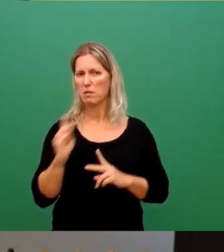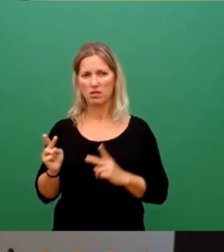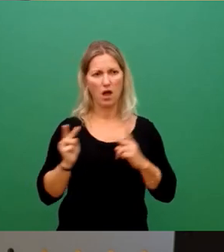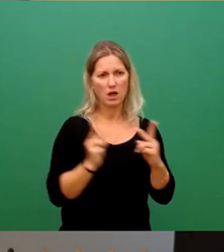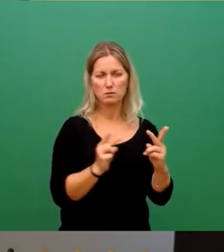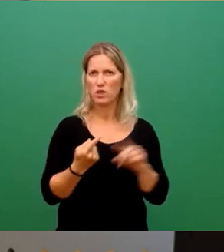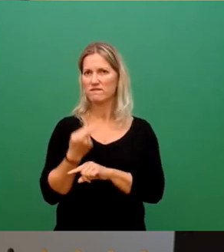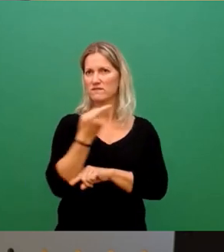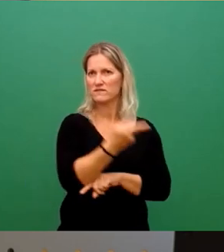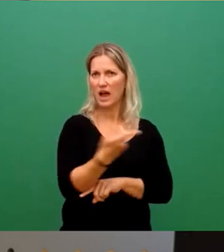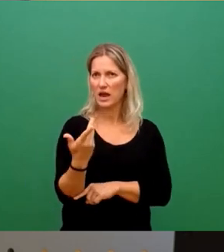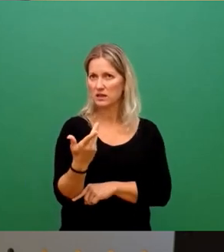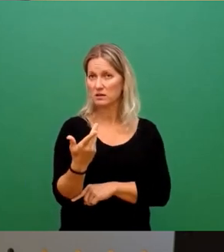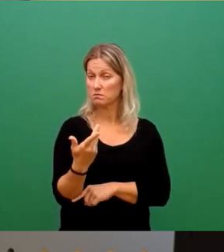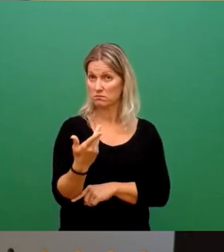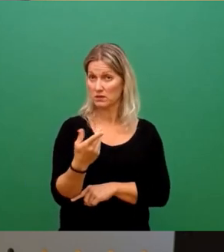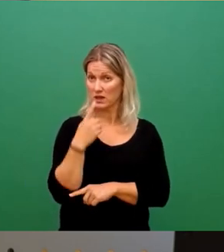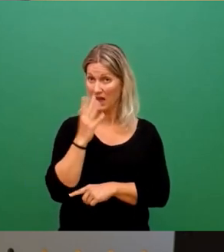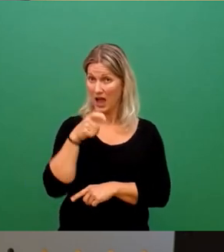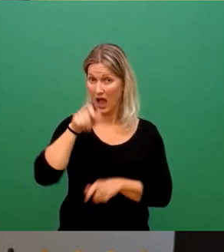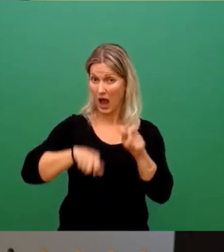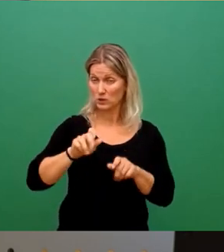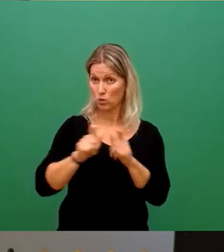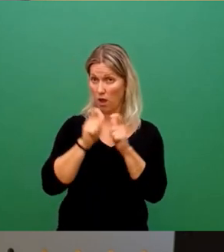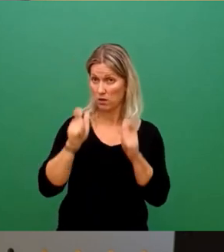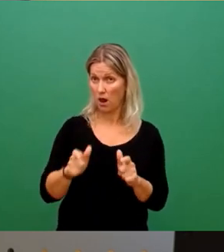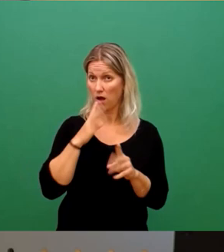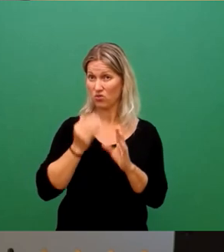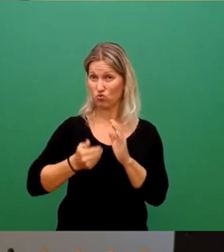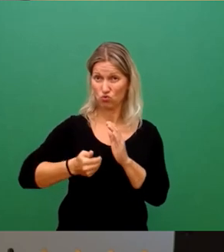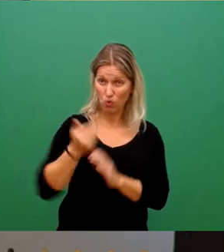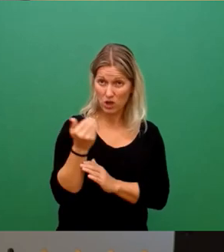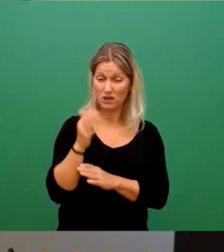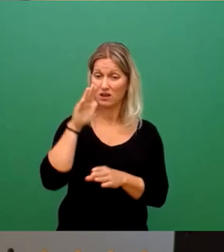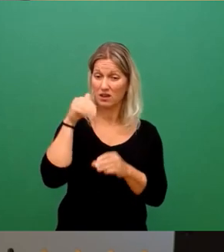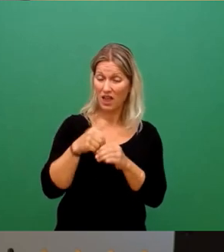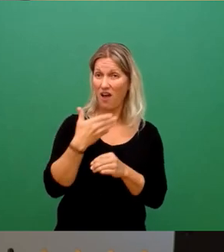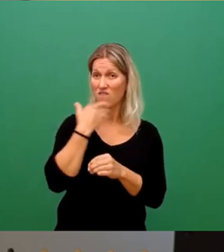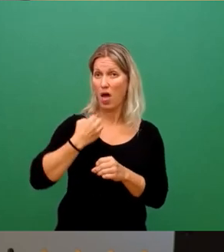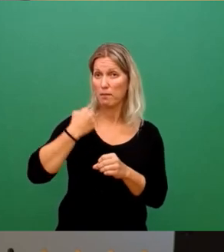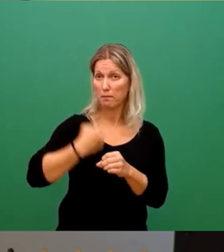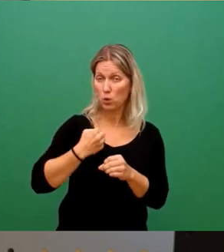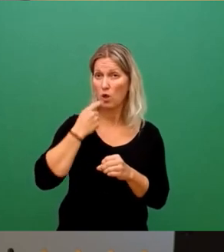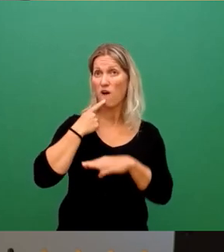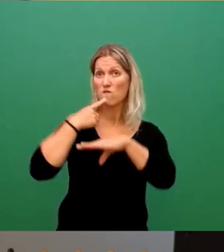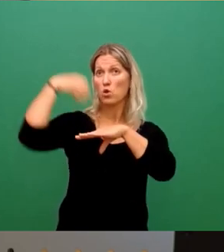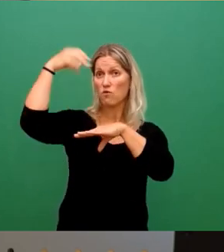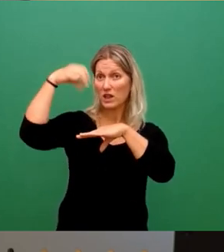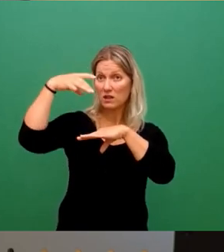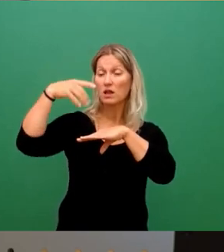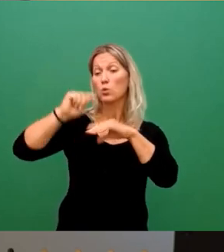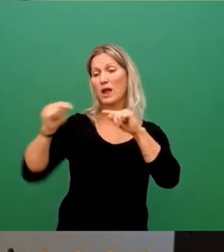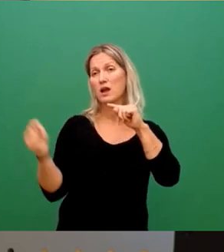ist die Frage, ist eine neue Heizungsanlage mit vielleicht Wärmepumpe, Photovoltaik und vielleicht noch Gasbrennwertkärme im Keller